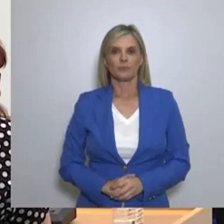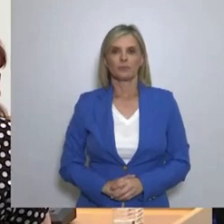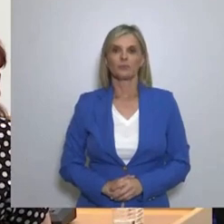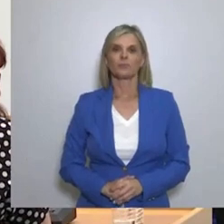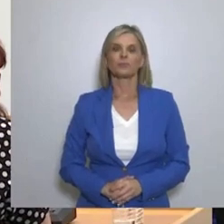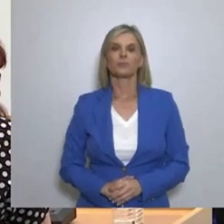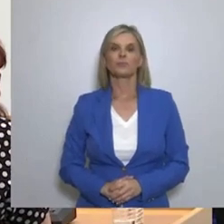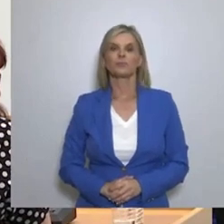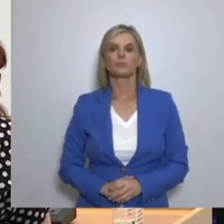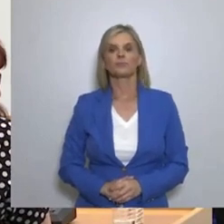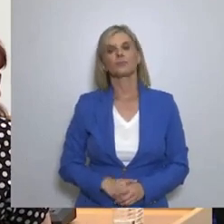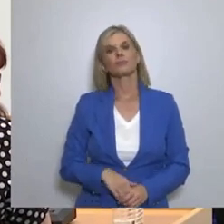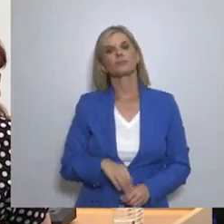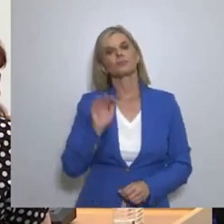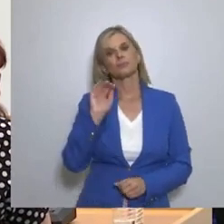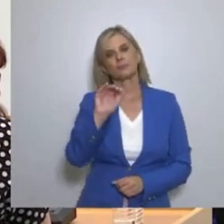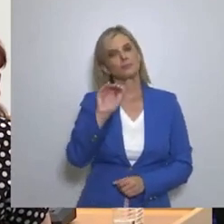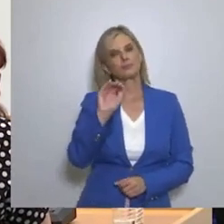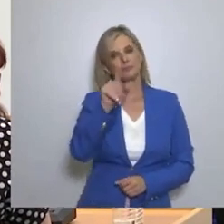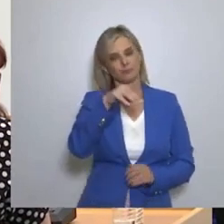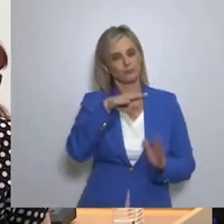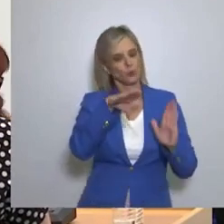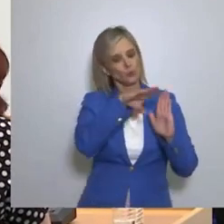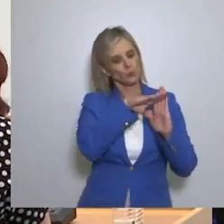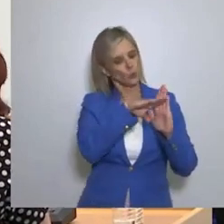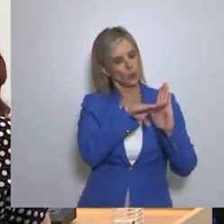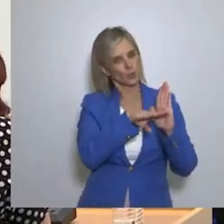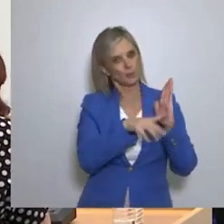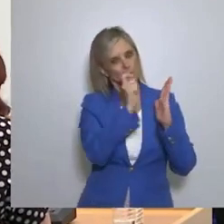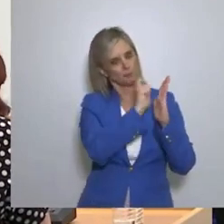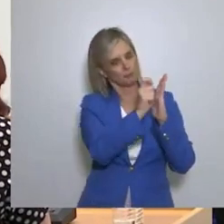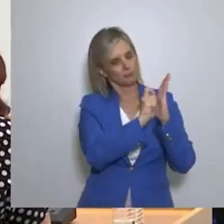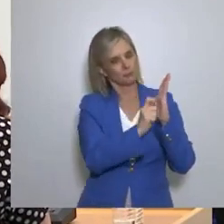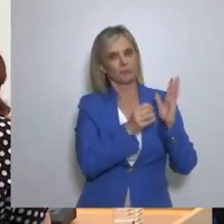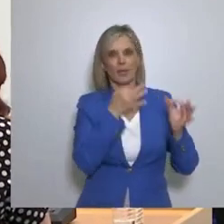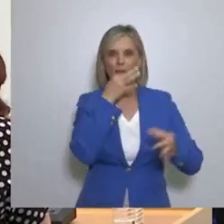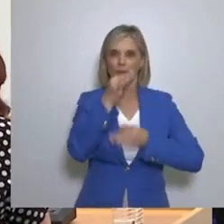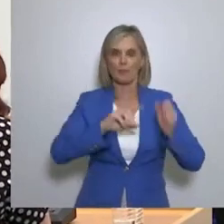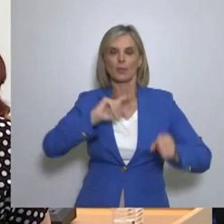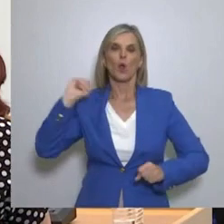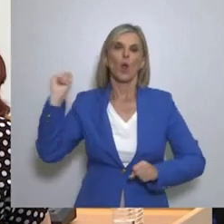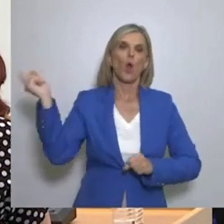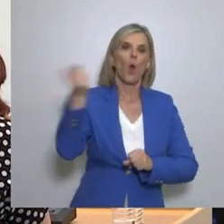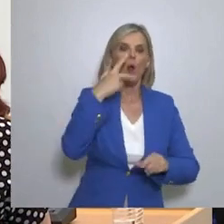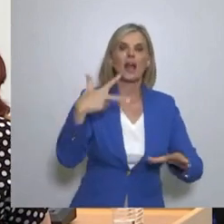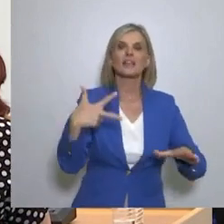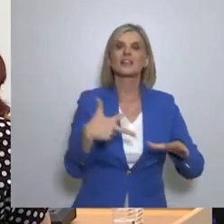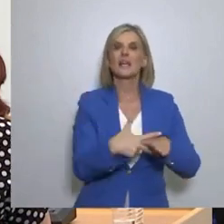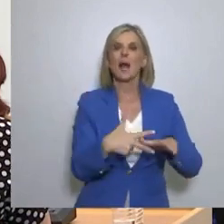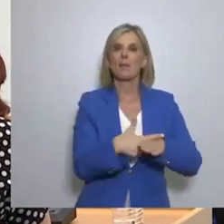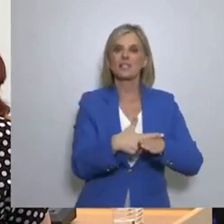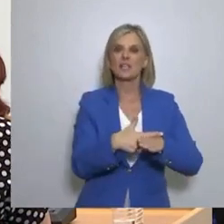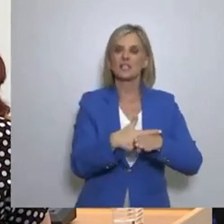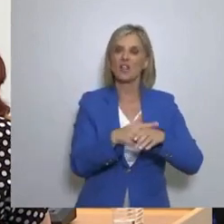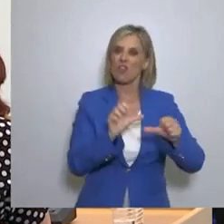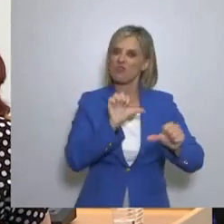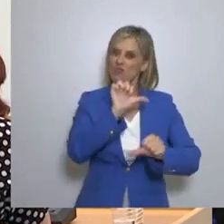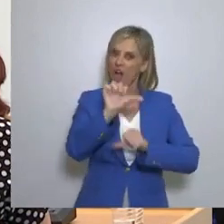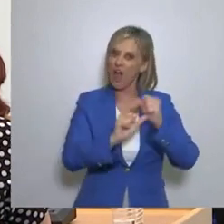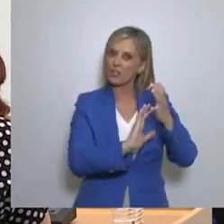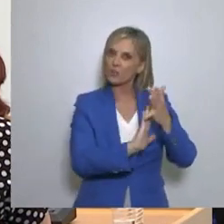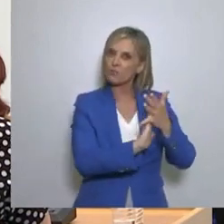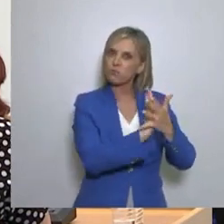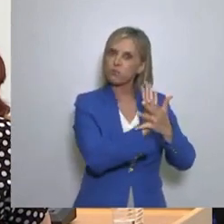Στο πρόγραμμά σας δηλώνεται επίσης εξηγίανση όλων των τραπεζικών ιδρυμάτων Με ποιο τρόπο μπορεί να